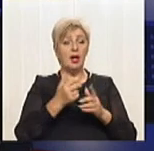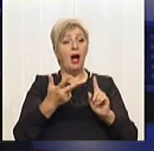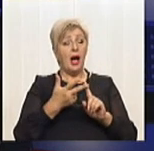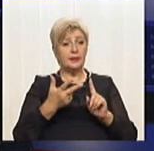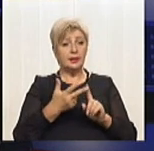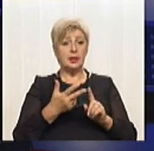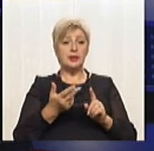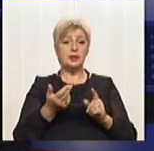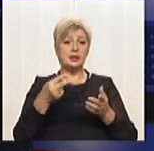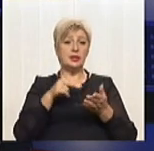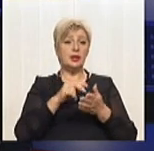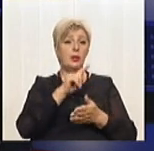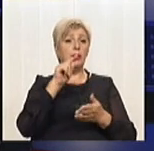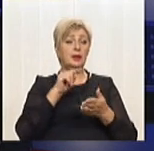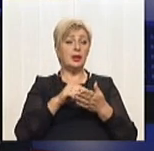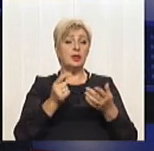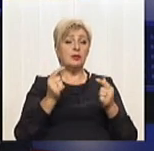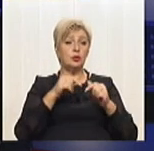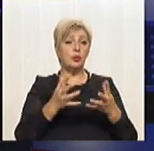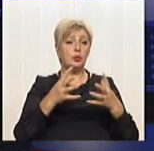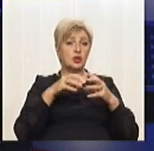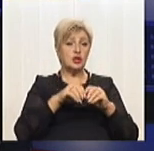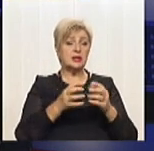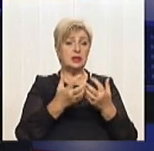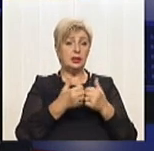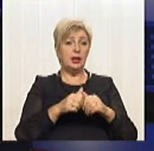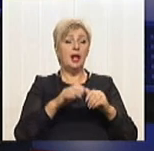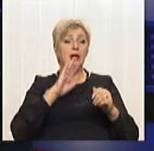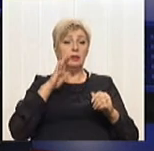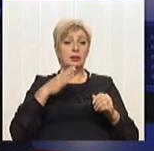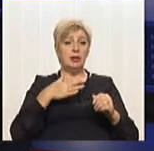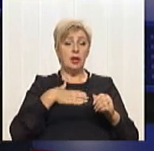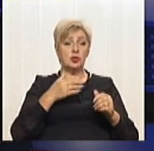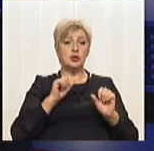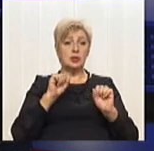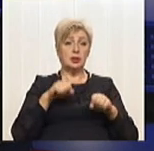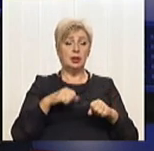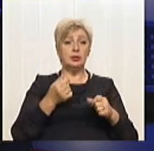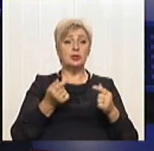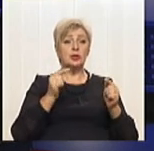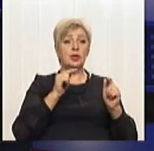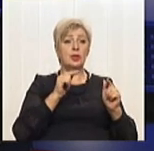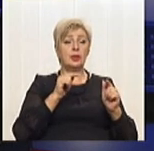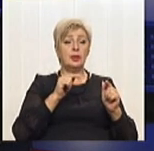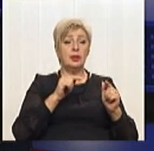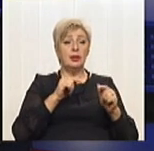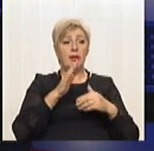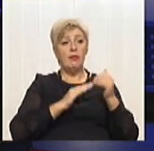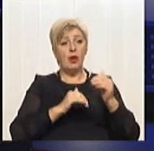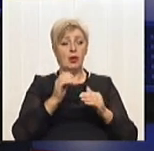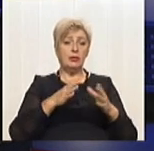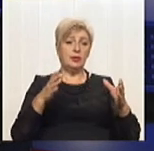-третє, стане питання в тому числі, скажімо так, нашої здатності з точки зору фахових команд,